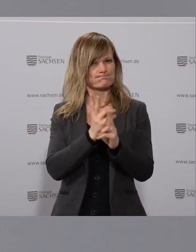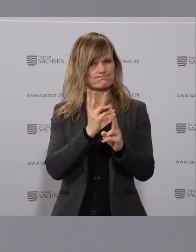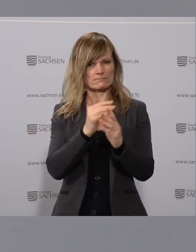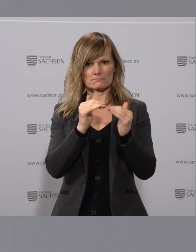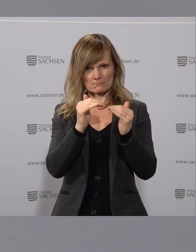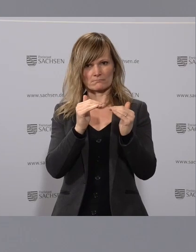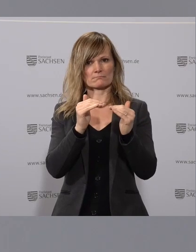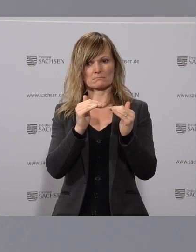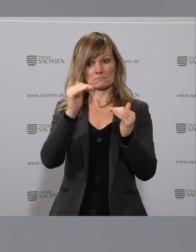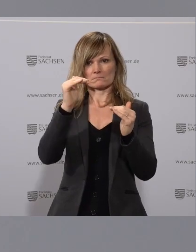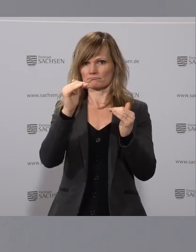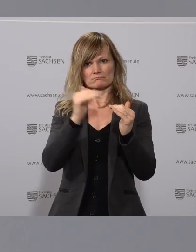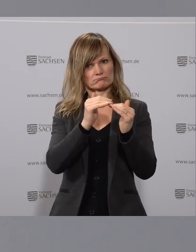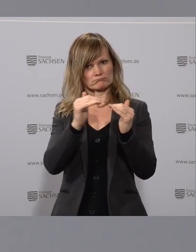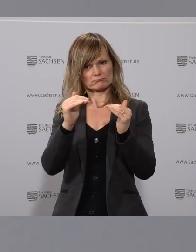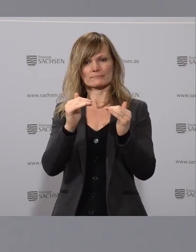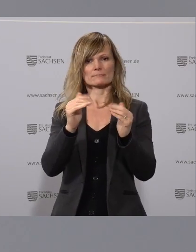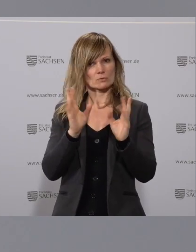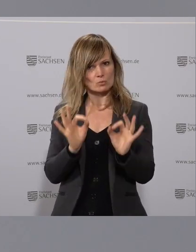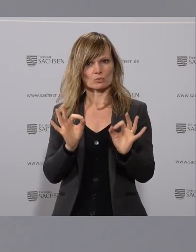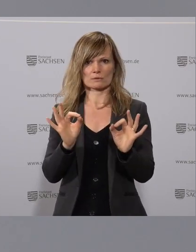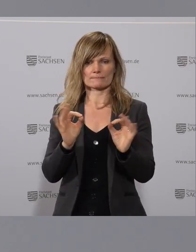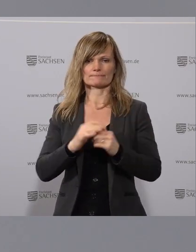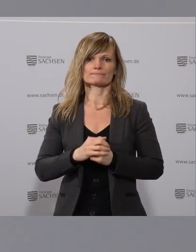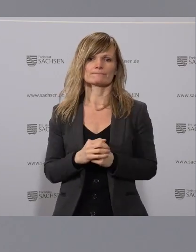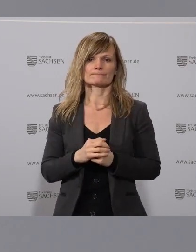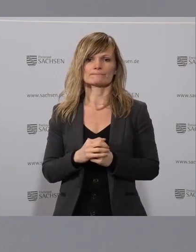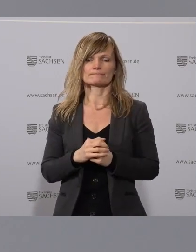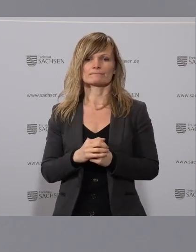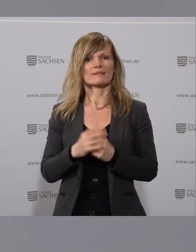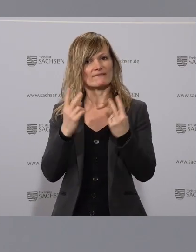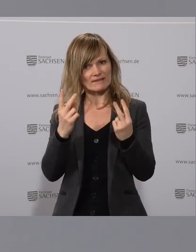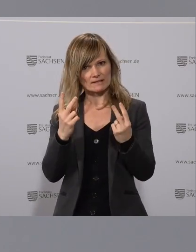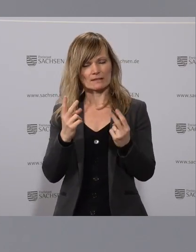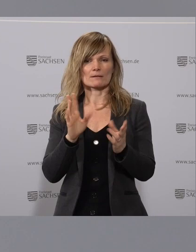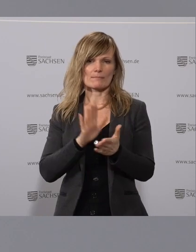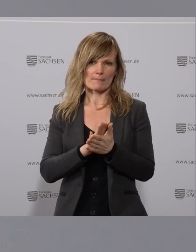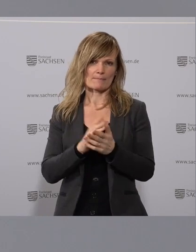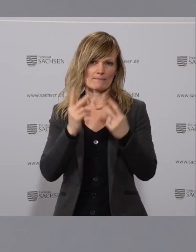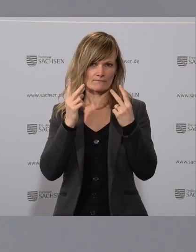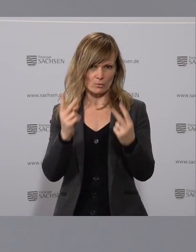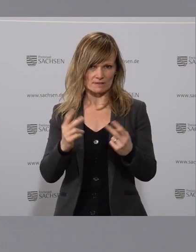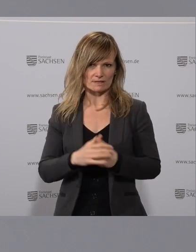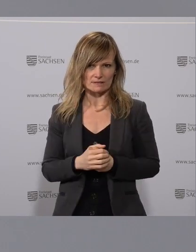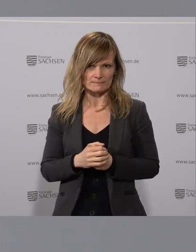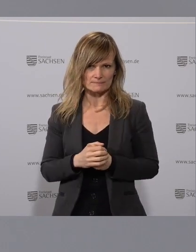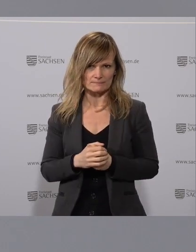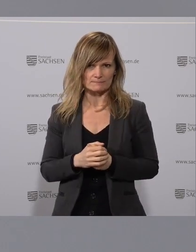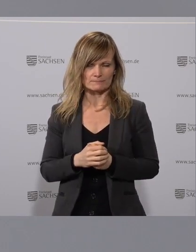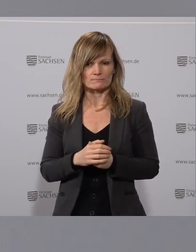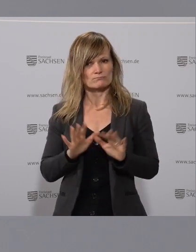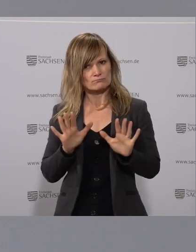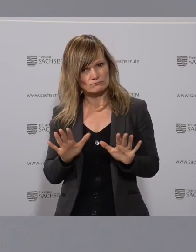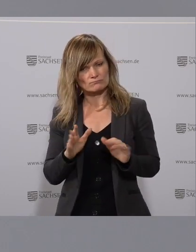möchte ich an dieser Stelle nochmal ganz klar sagen, dass es wichtig ist, dass wir vorsichtig bleiben. Vorsichtig bleiben, was Abstandsregeln betrifft. Vorsichtig